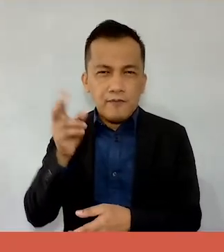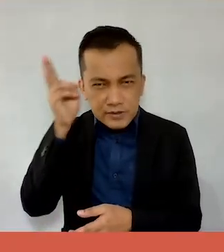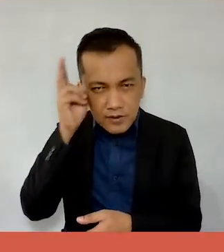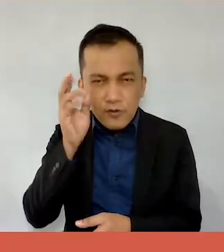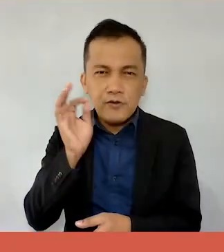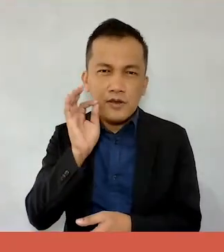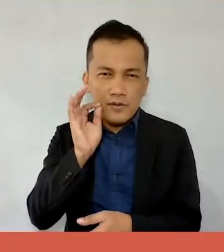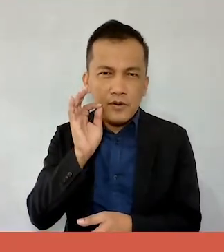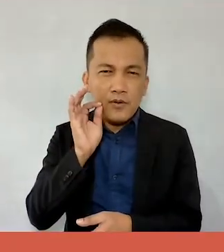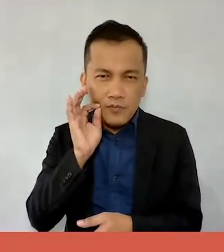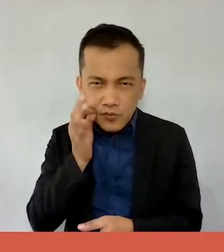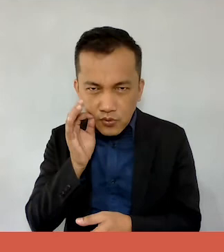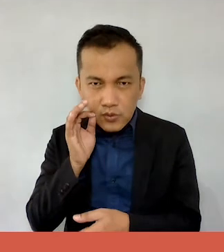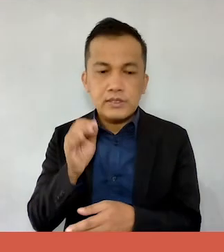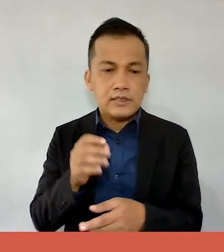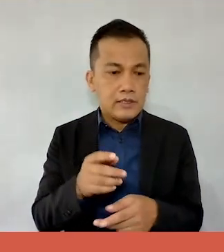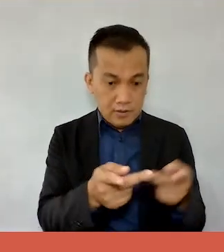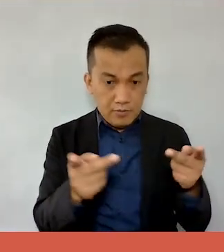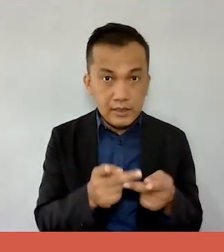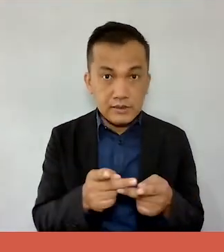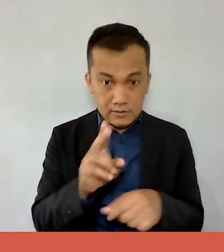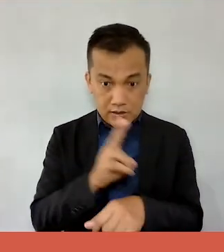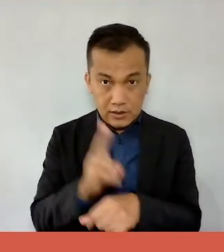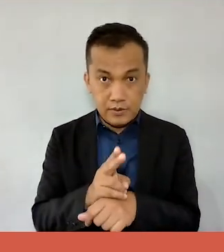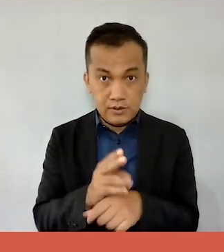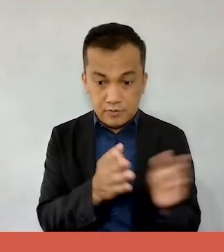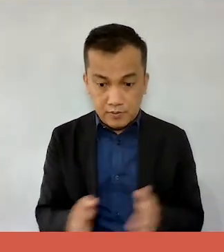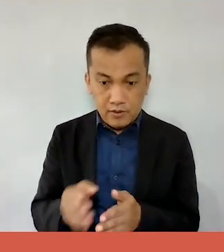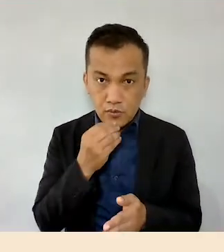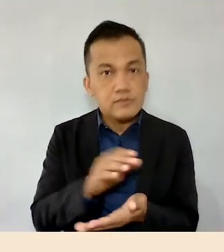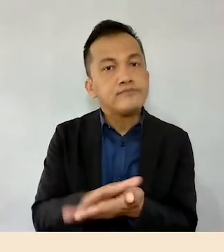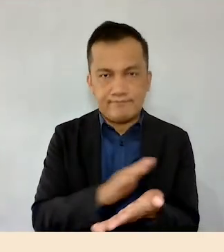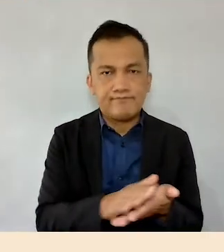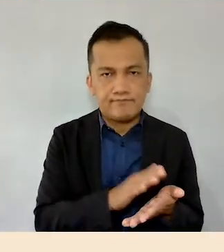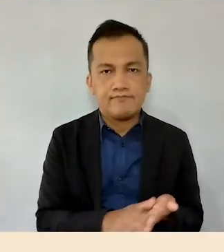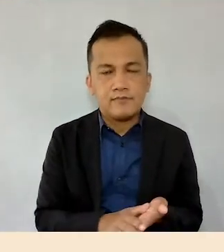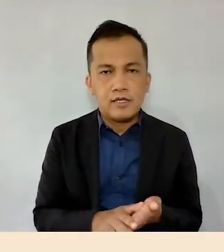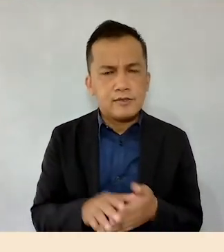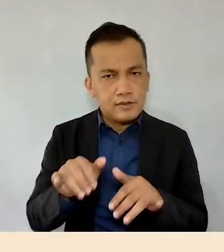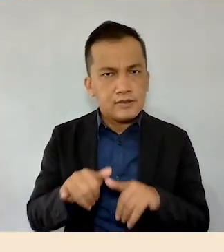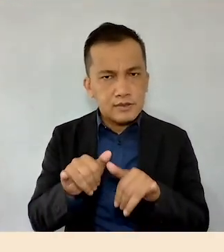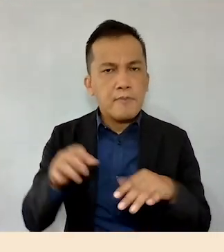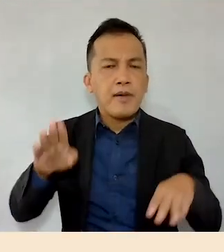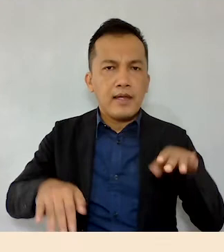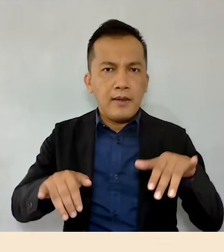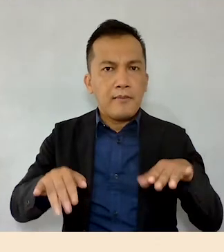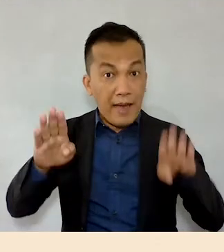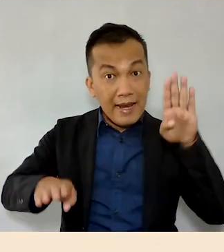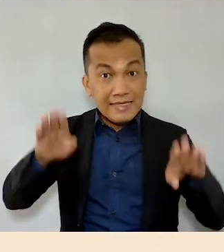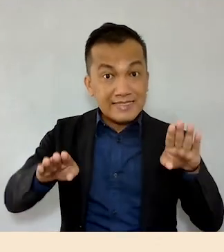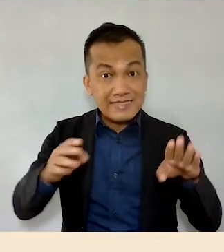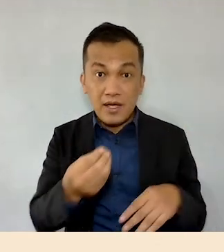Linising mabuti ang mga lugar at kagamitang ginagamit sa paghanda ng pagkain. Panatilihing balanse ang pagkain.